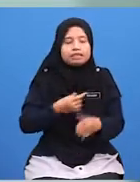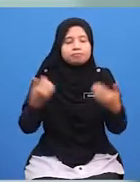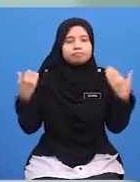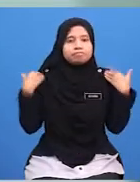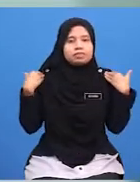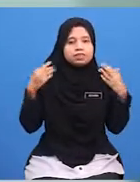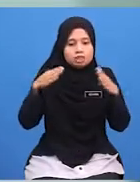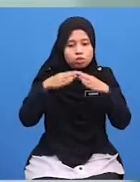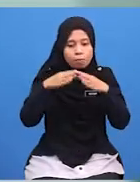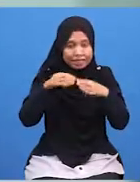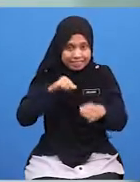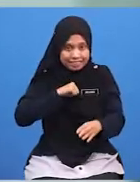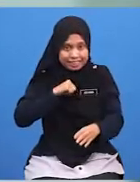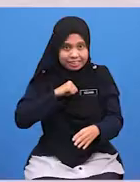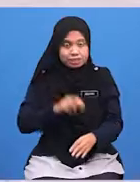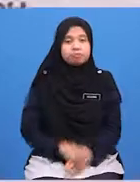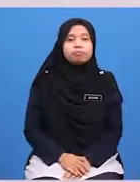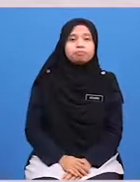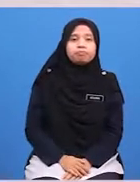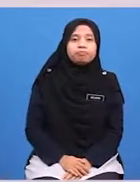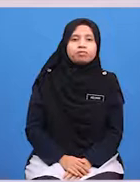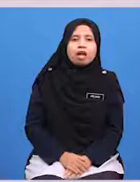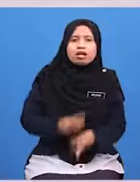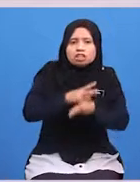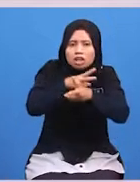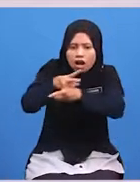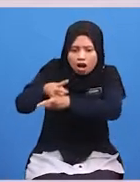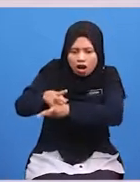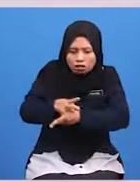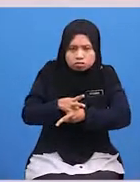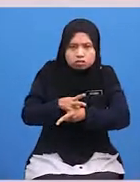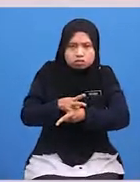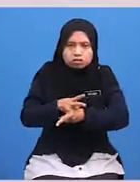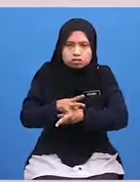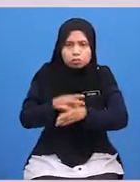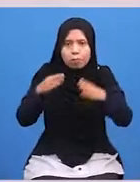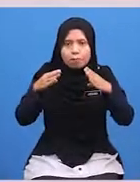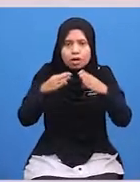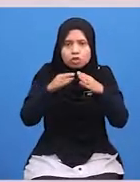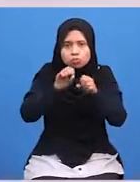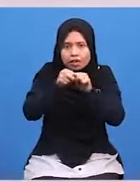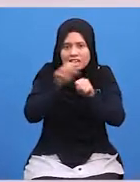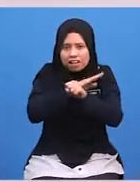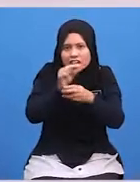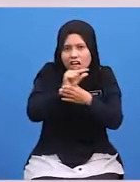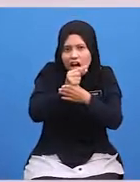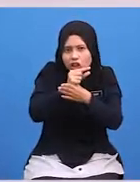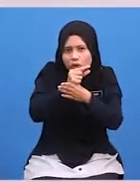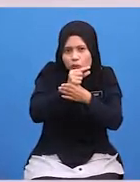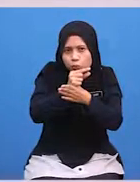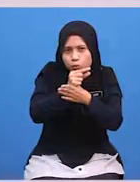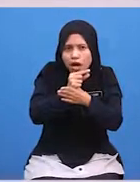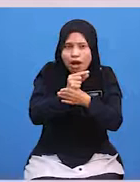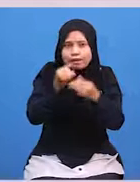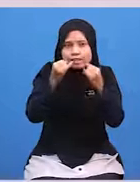Berada Di rumah Kita Sendiri Menjaga Sosana Rumah Supaya Tidak Mengganggu